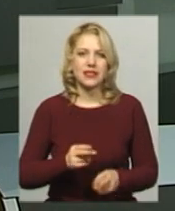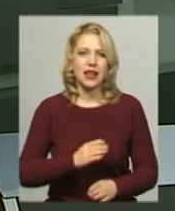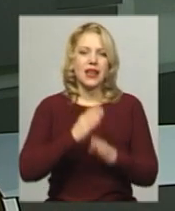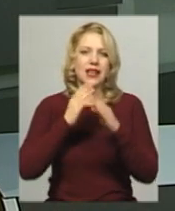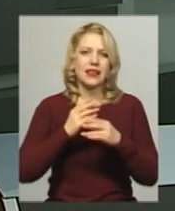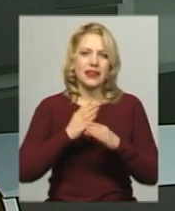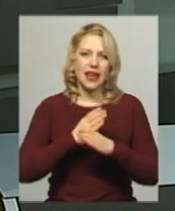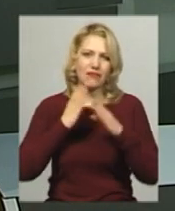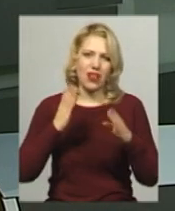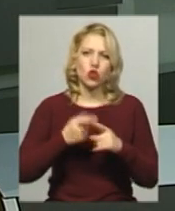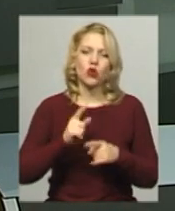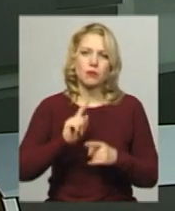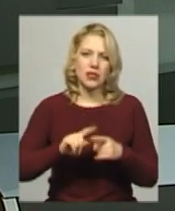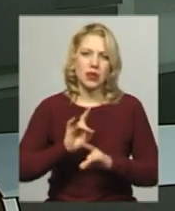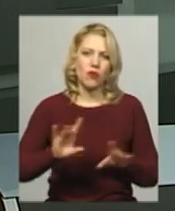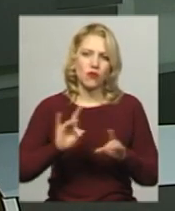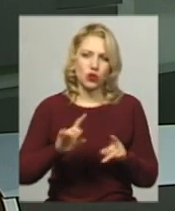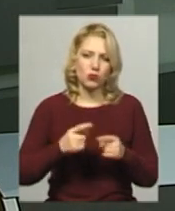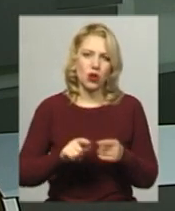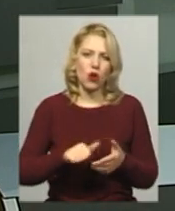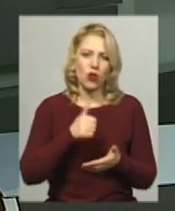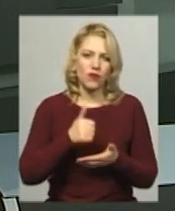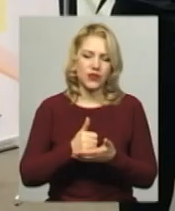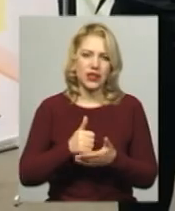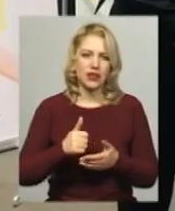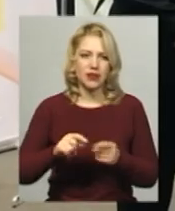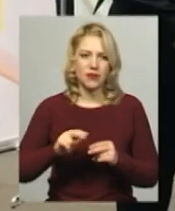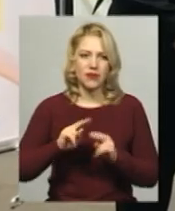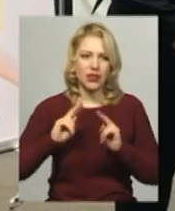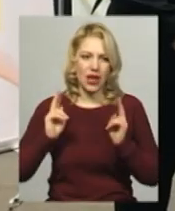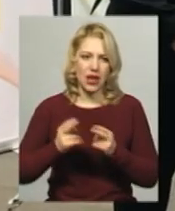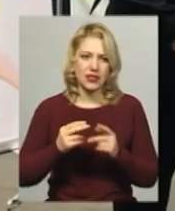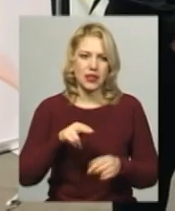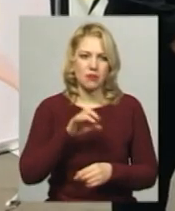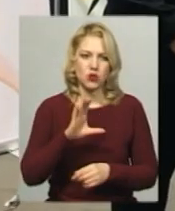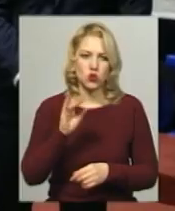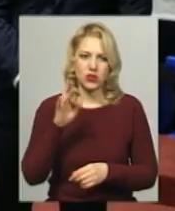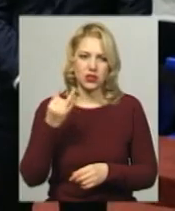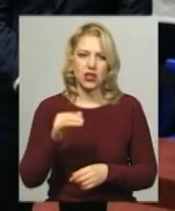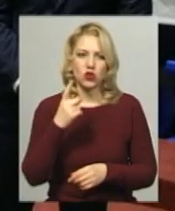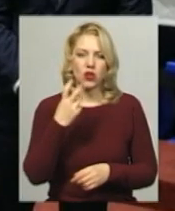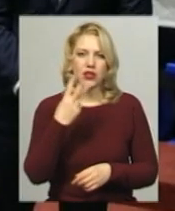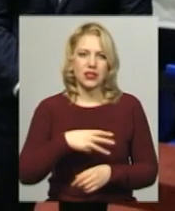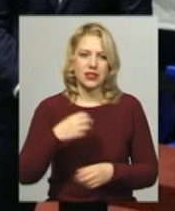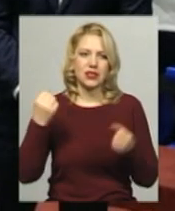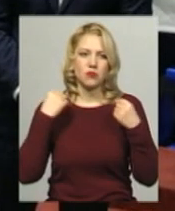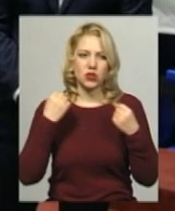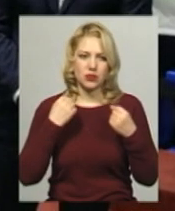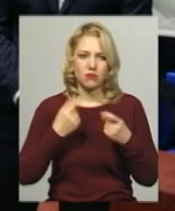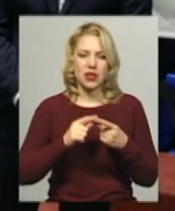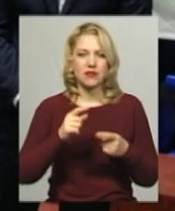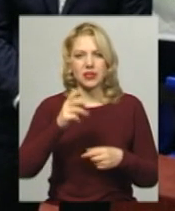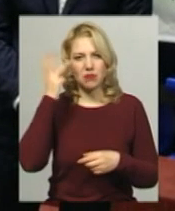повідомляє президент обласної федерації Хекундо ВТ Сергій Пісоцький. За його словами, 130 спортсменів Хмельниччини